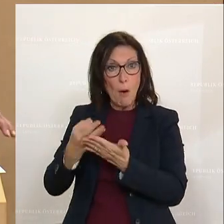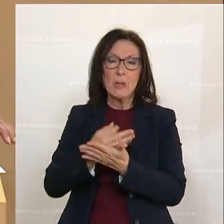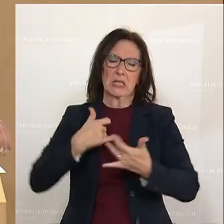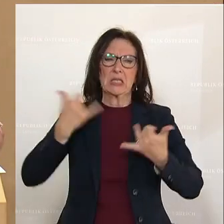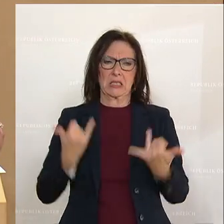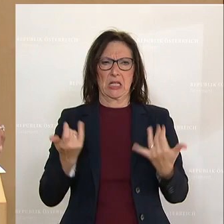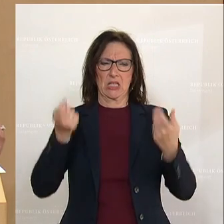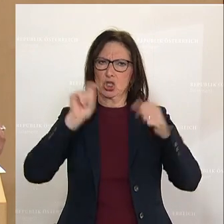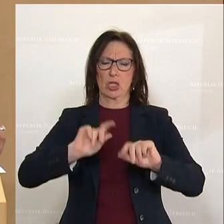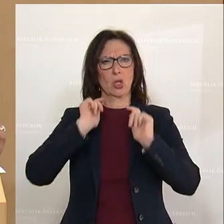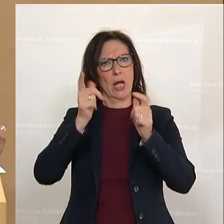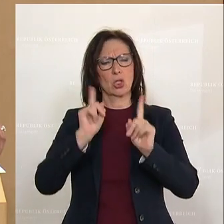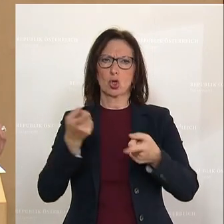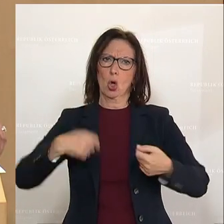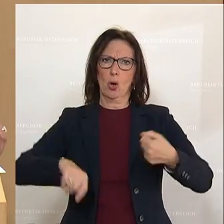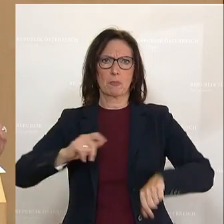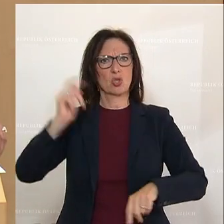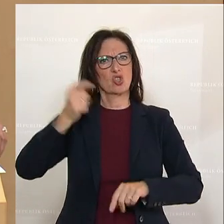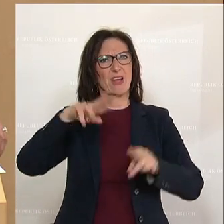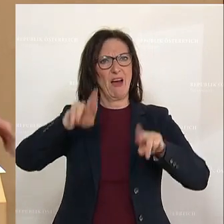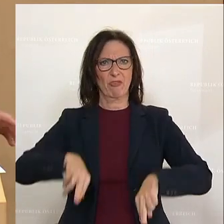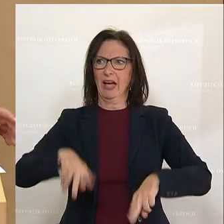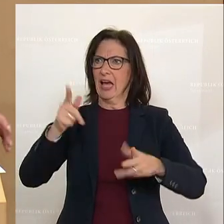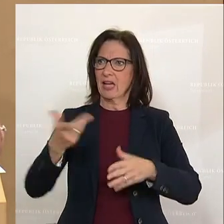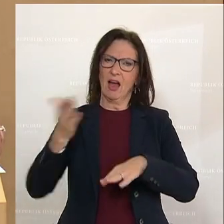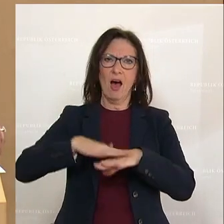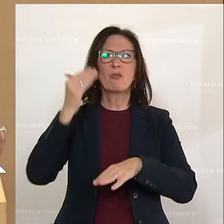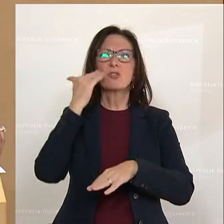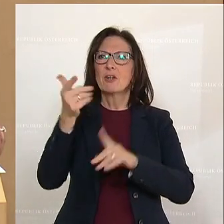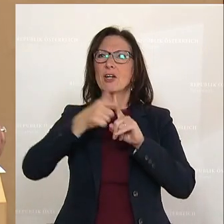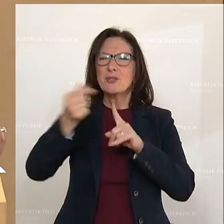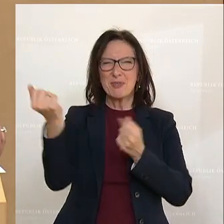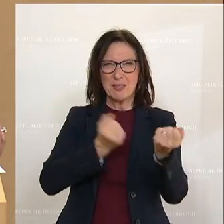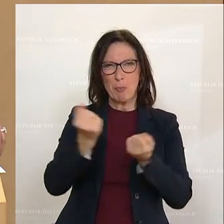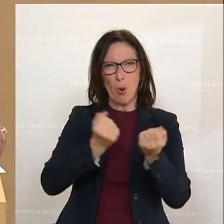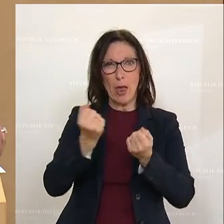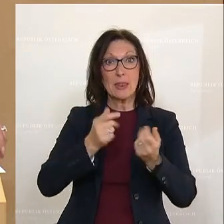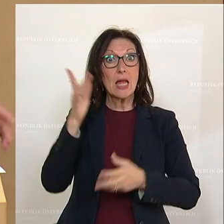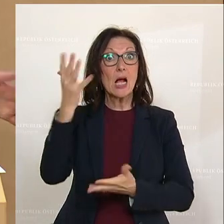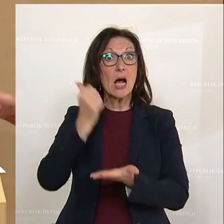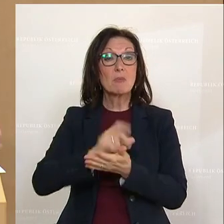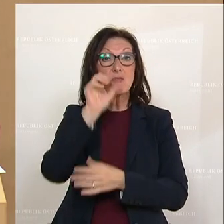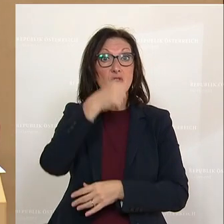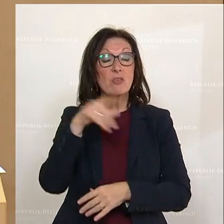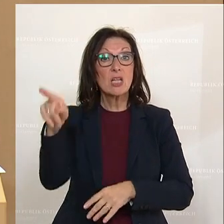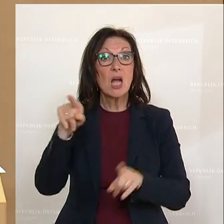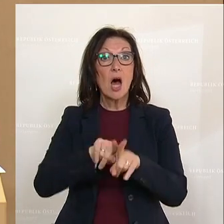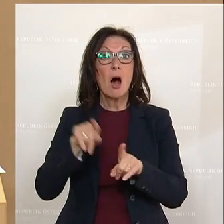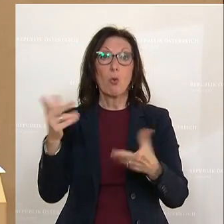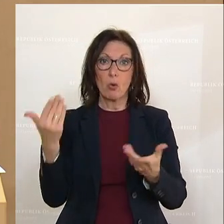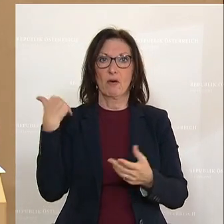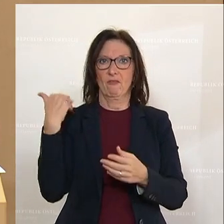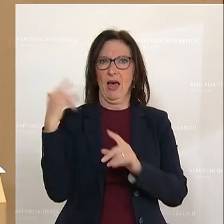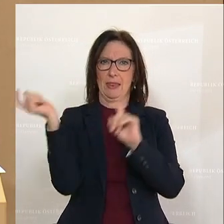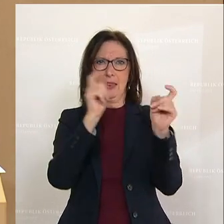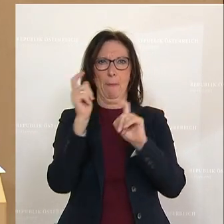betreffend Verschärfung des Korruptionsstrafrechts bei Amtsdelikten für Spitzenpolitikerinnen und Spitzenpolitiker. Eingebracht im Zuge der Debatte